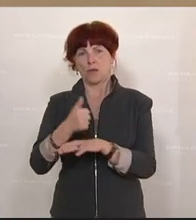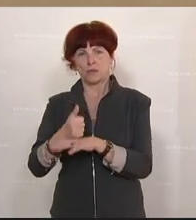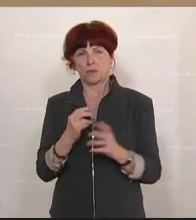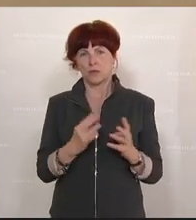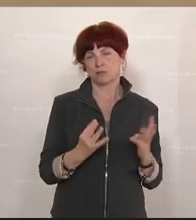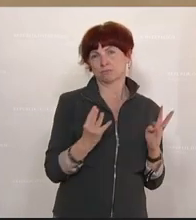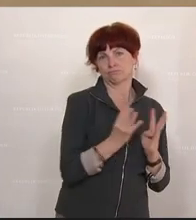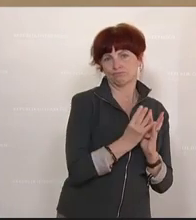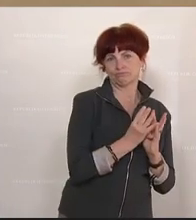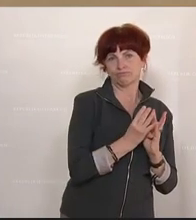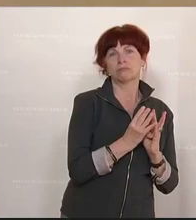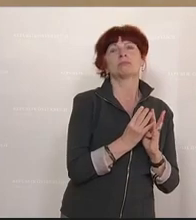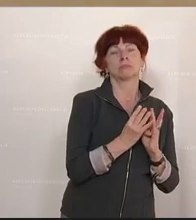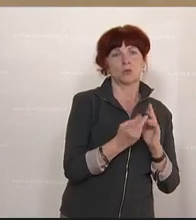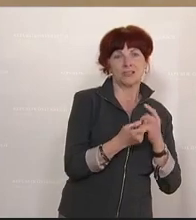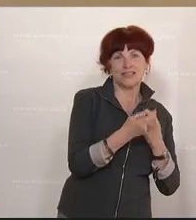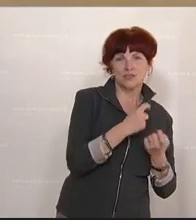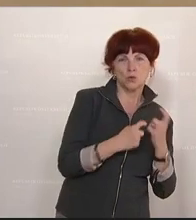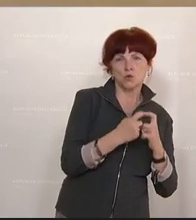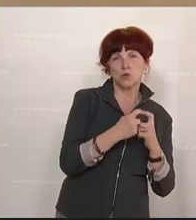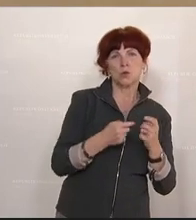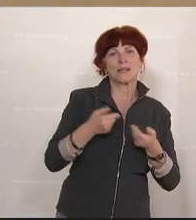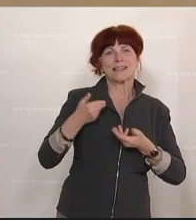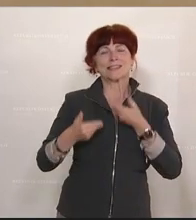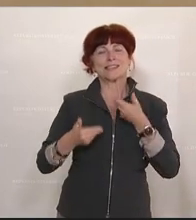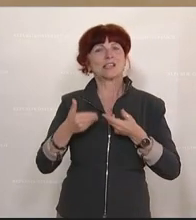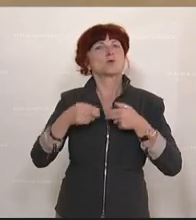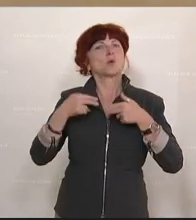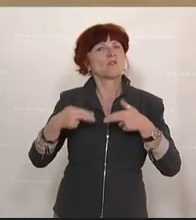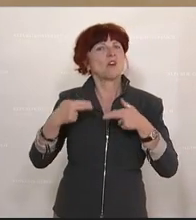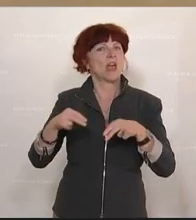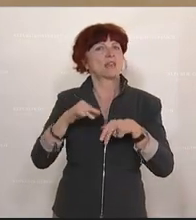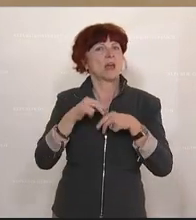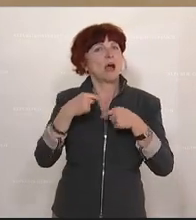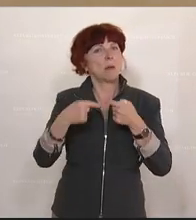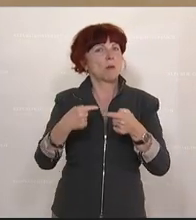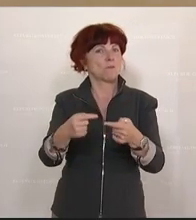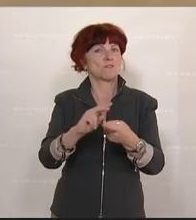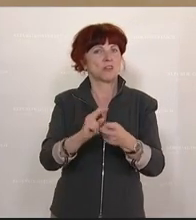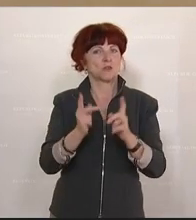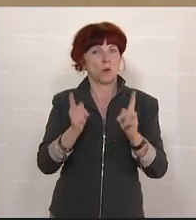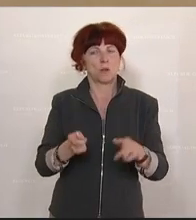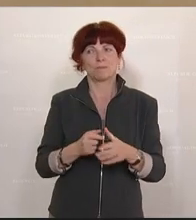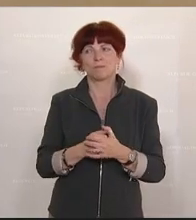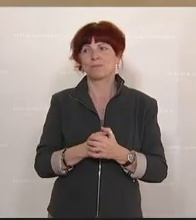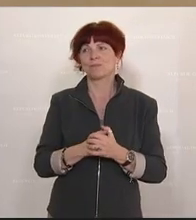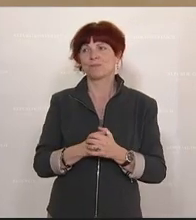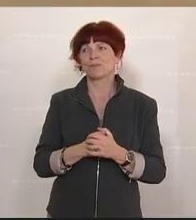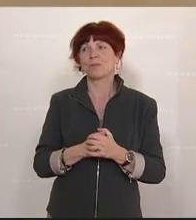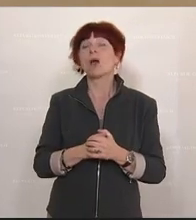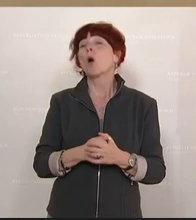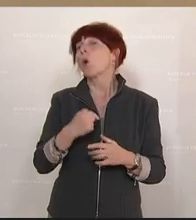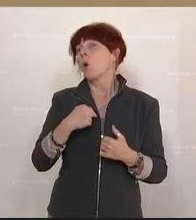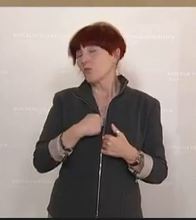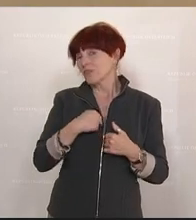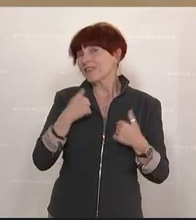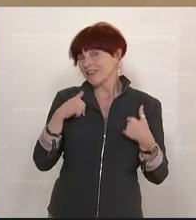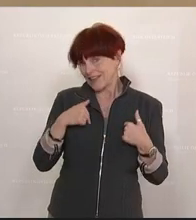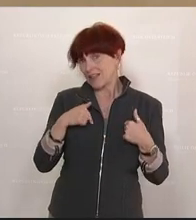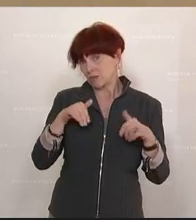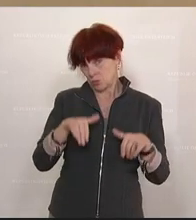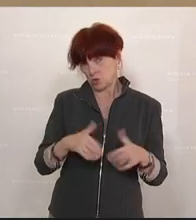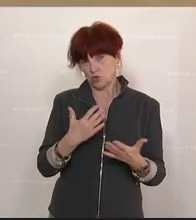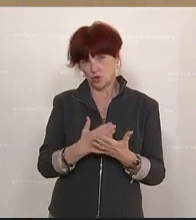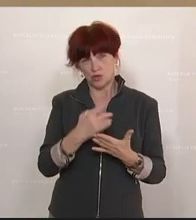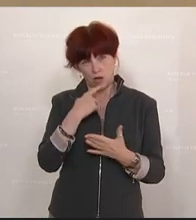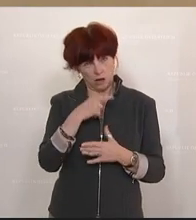debattieren, wie mit der Sitzung weiter getan wird. Und an dieser Stelle muss ich schon sagen, dass es